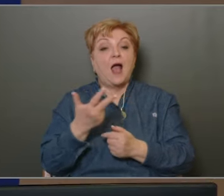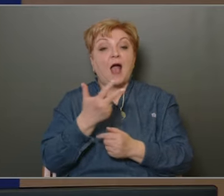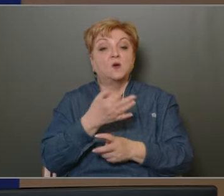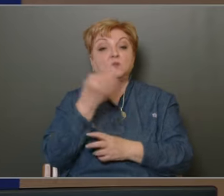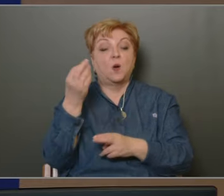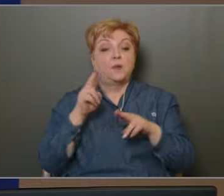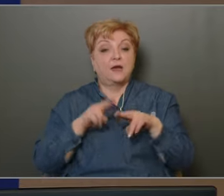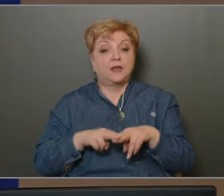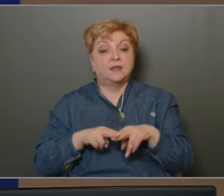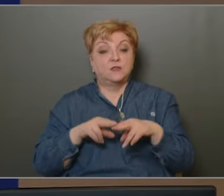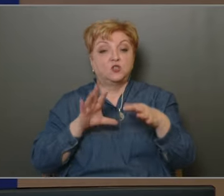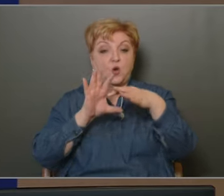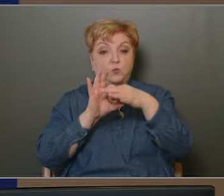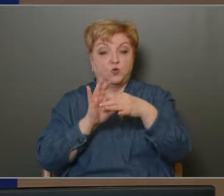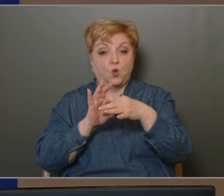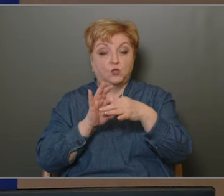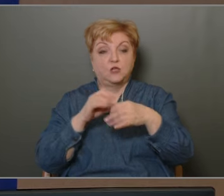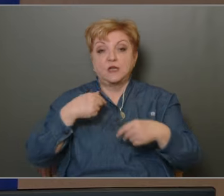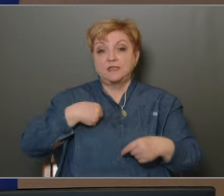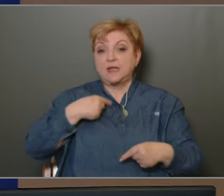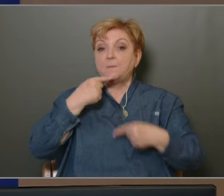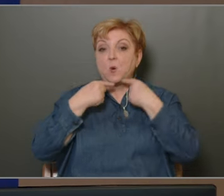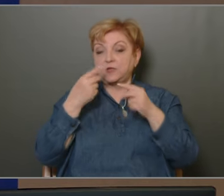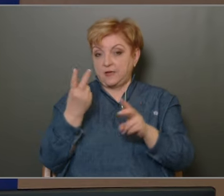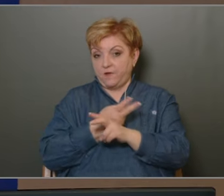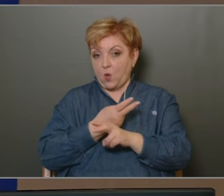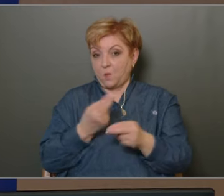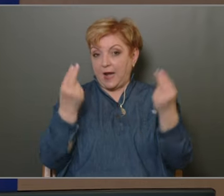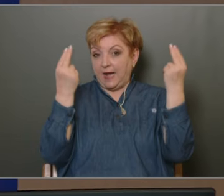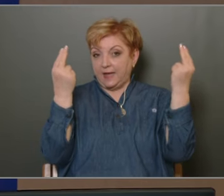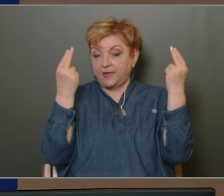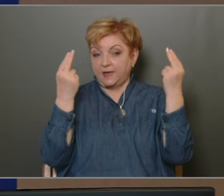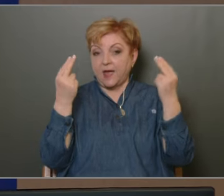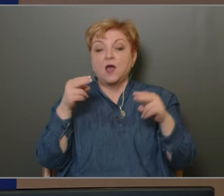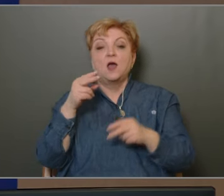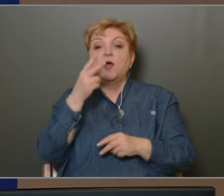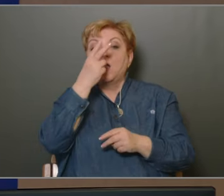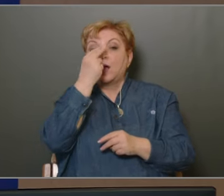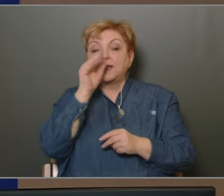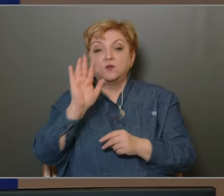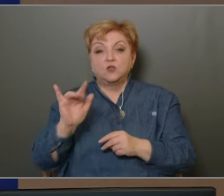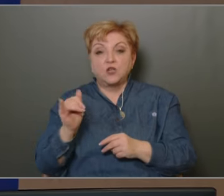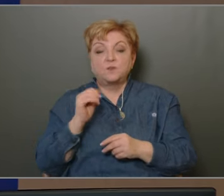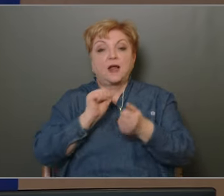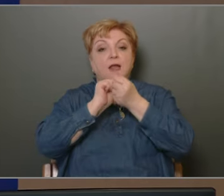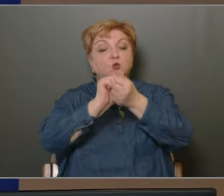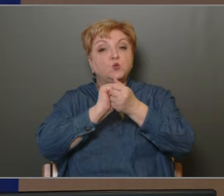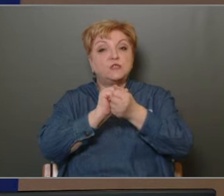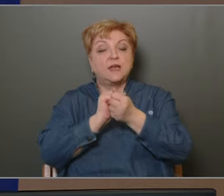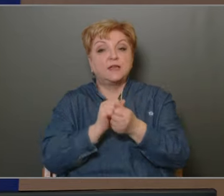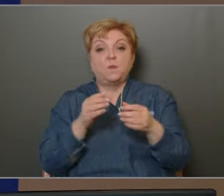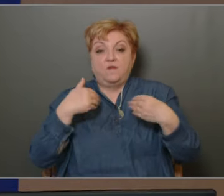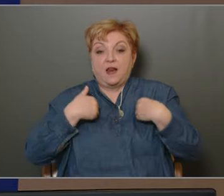napi rendhez is kapcsolódhat az én mondani valóm Aminek a lényege az, hogy a rendőrségnek is meg kellett küzdeni avval,